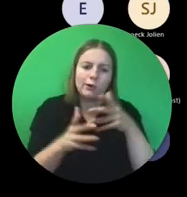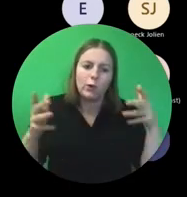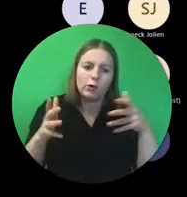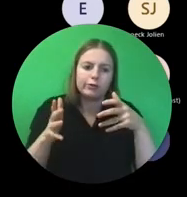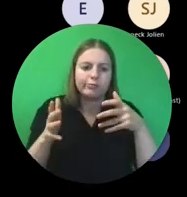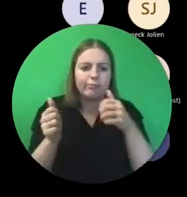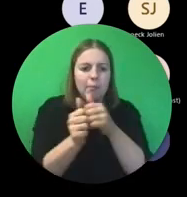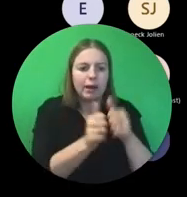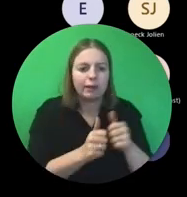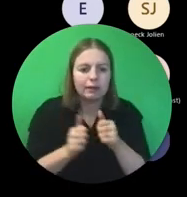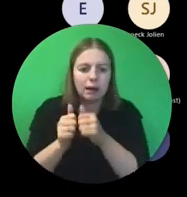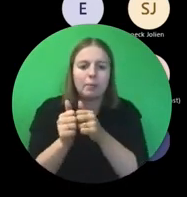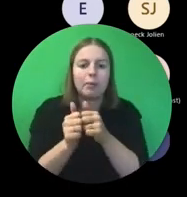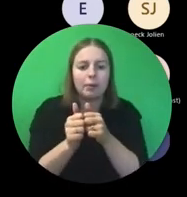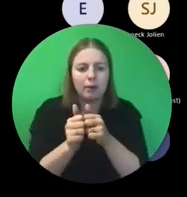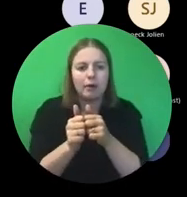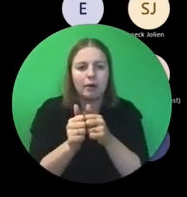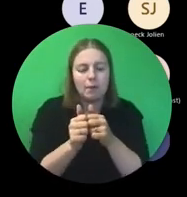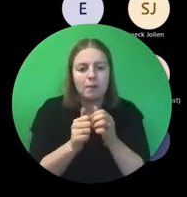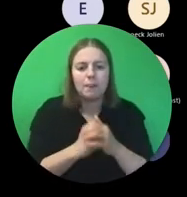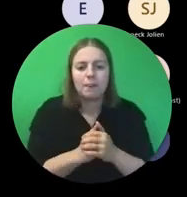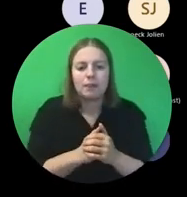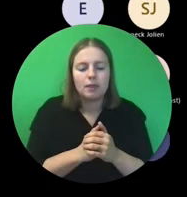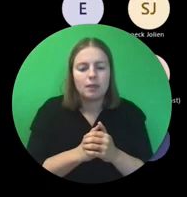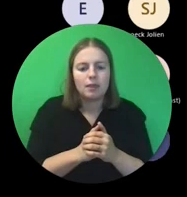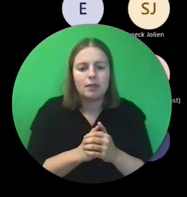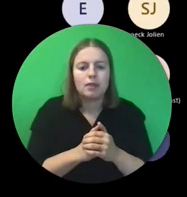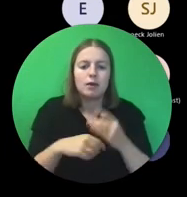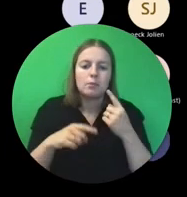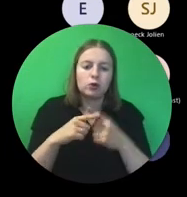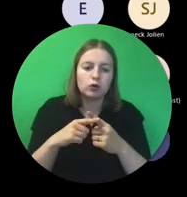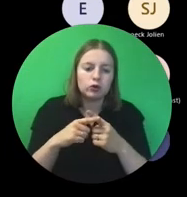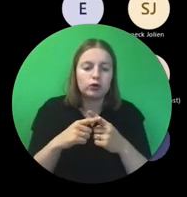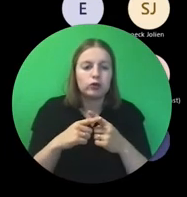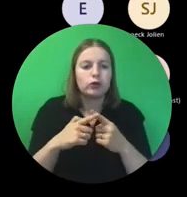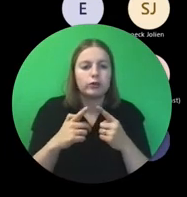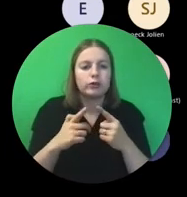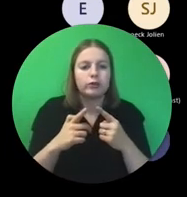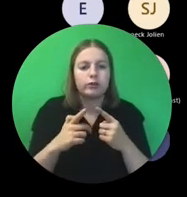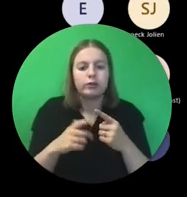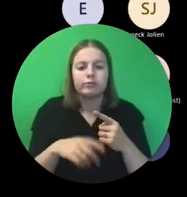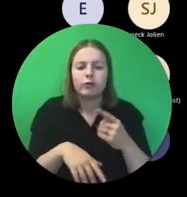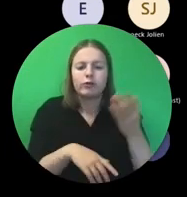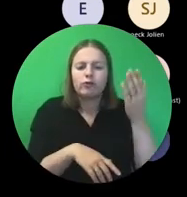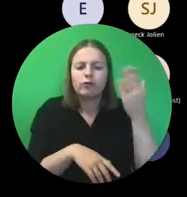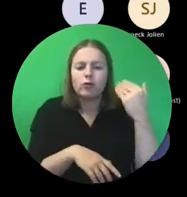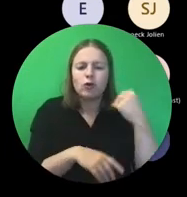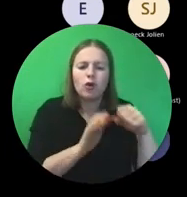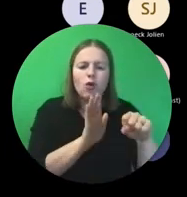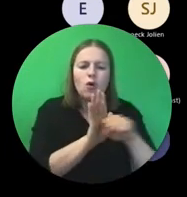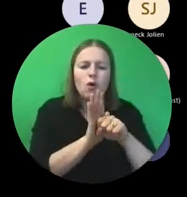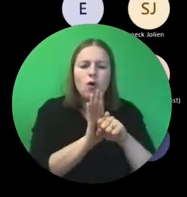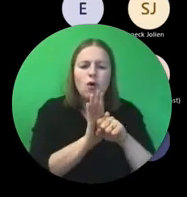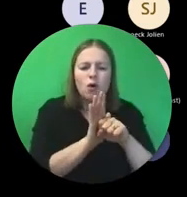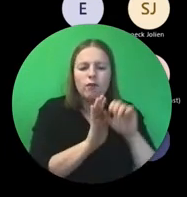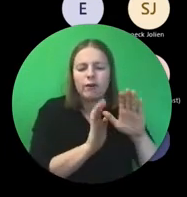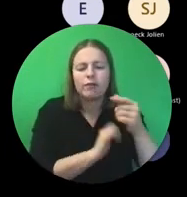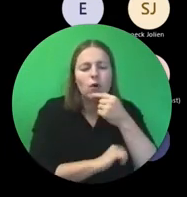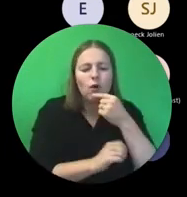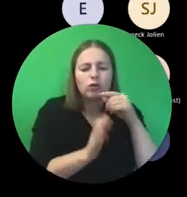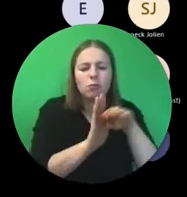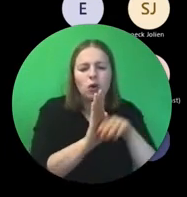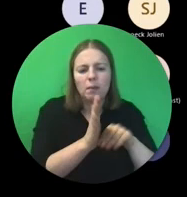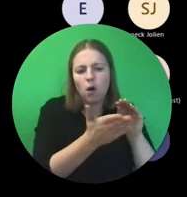partnerschappen. Dus misschien zal niet alles even relevant zijn voor jullie. En met oud bedoel ik ook nog met een logo van het vorige programma op. Wat niet meer